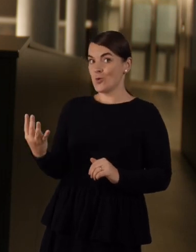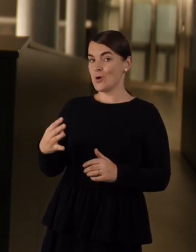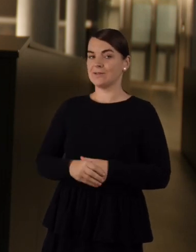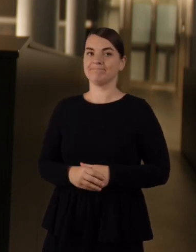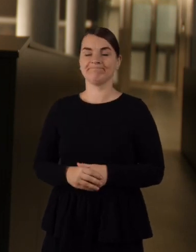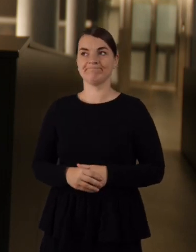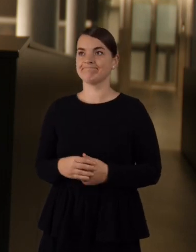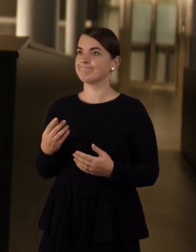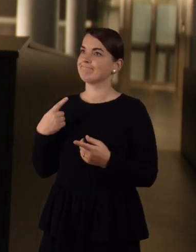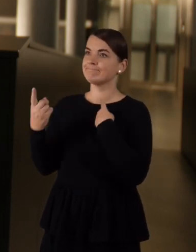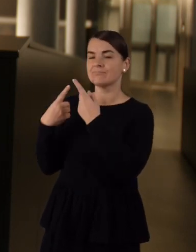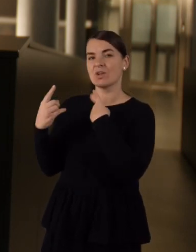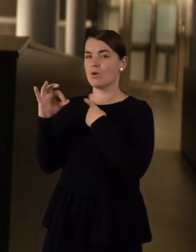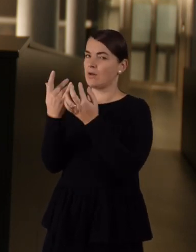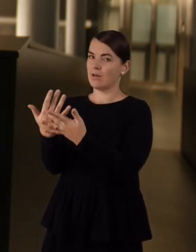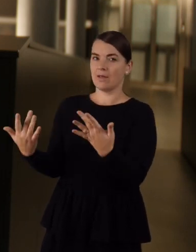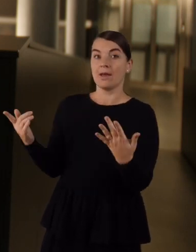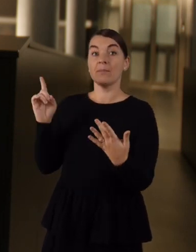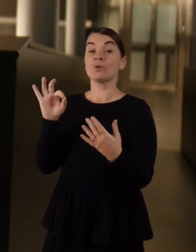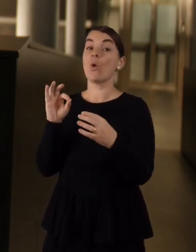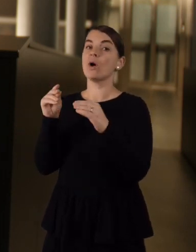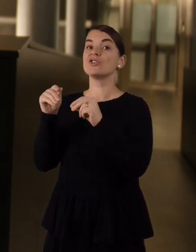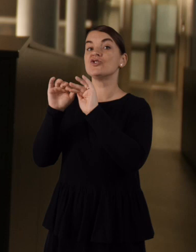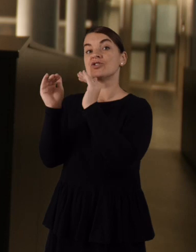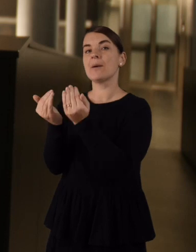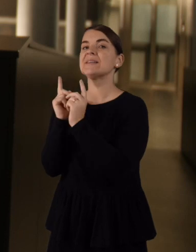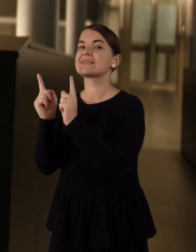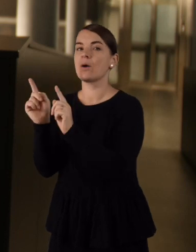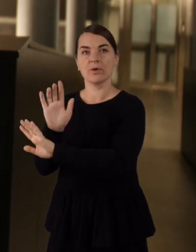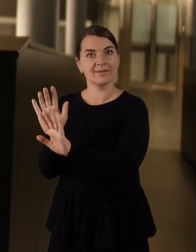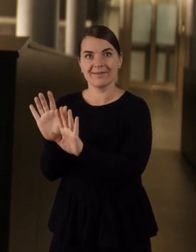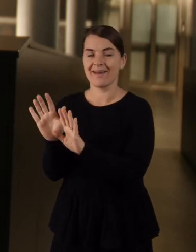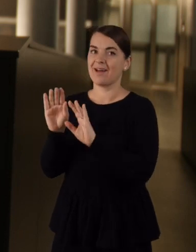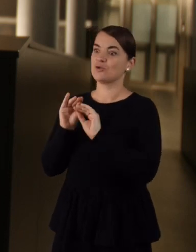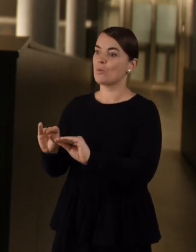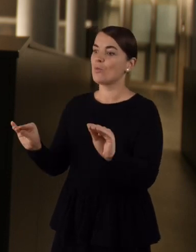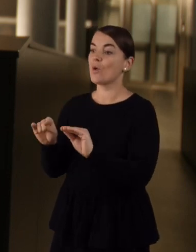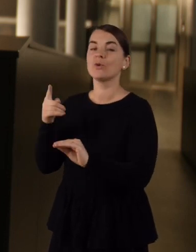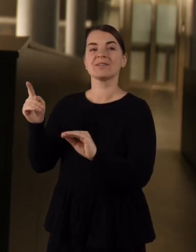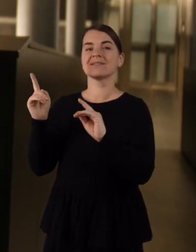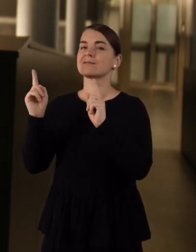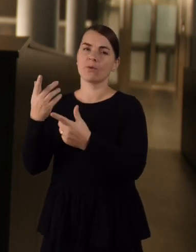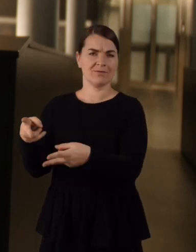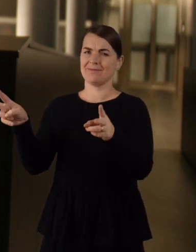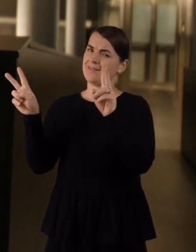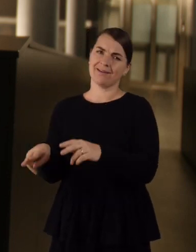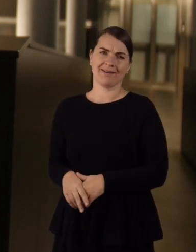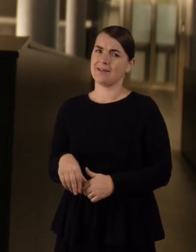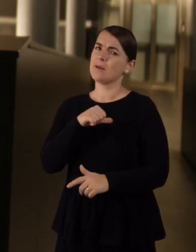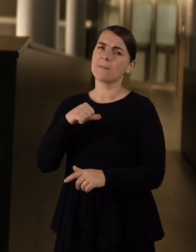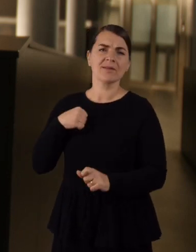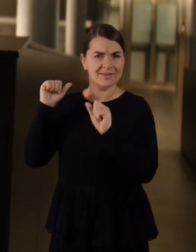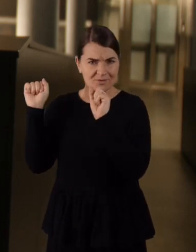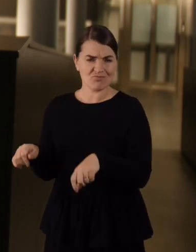Kalbuos su jais apie daug visko ir niekada nekalbu apie žemės išsaugojimą. Savo vaikus mokau nesaugoti žemės. Žemės nereikia saugoti.